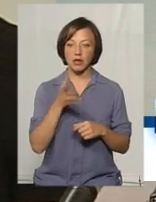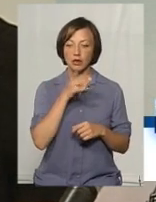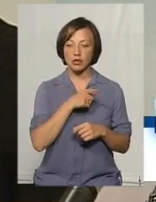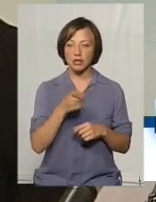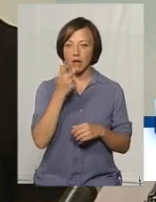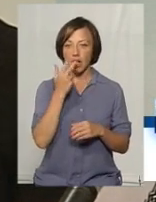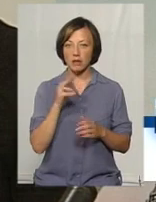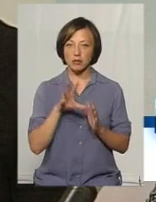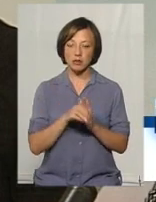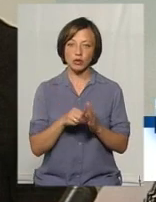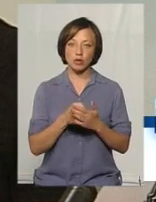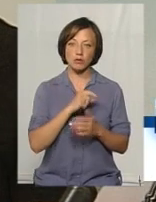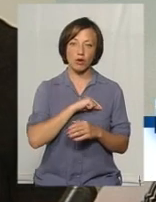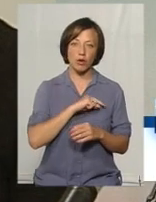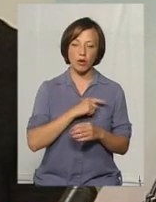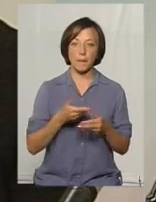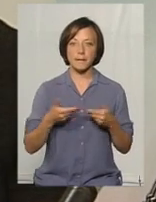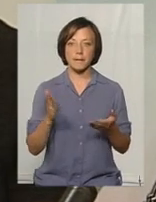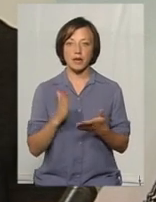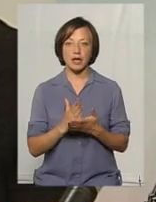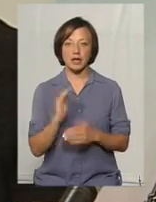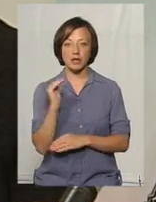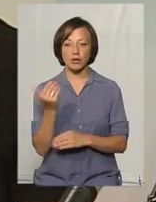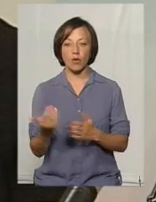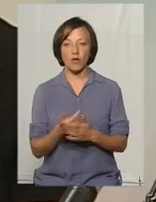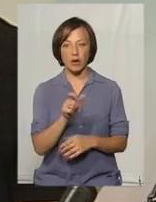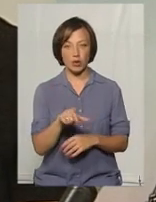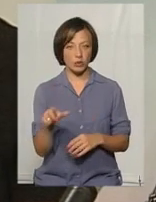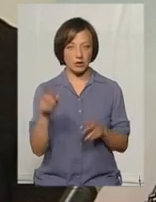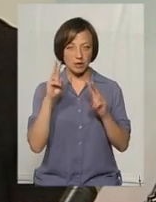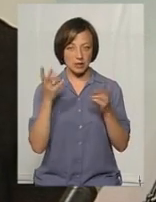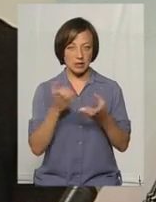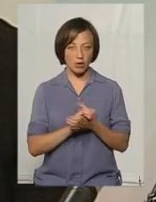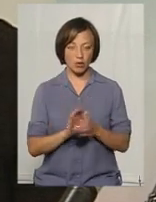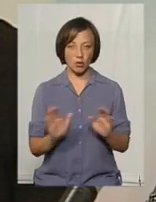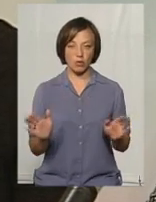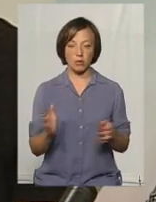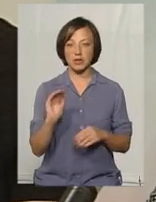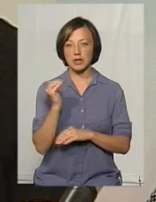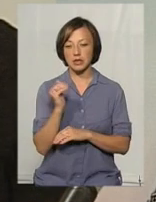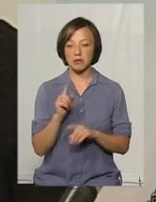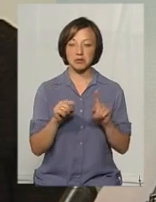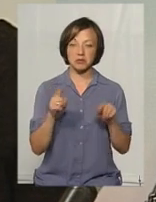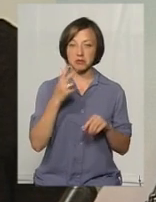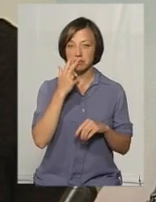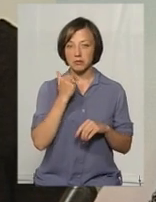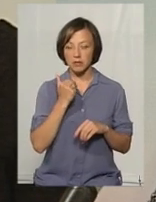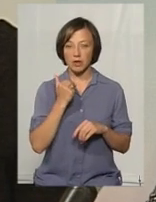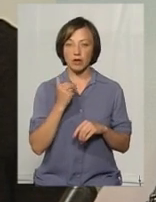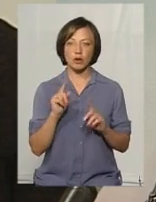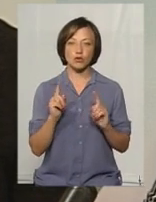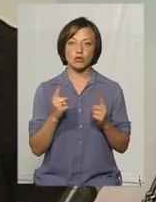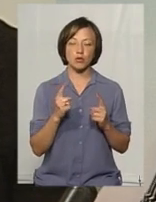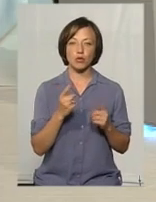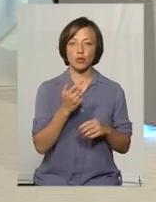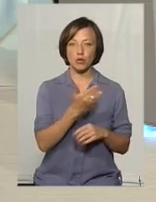адаптації, знову ж таки, до психолога, так як ми є для дитини нові люди, незнайомі люди. Дитина деякий час адаптується. Тому чому Мар'яна